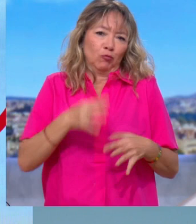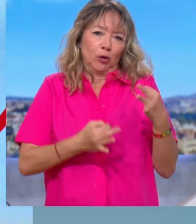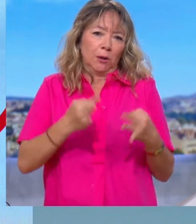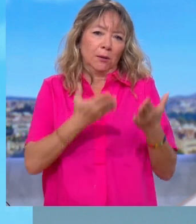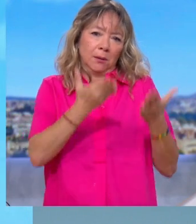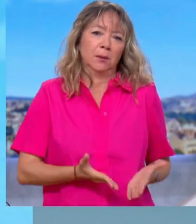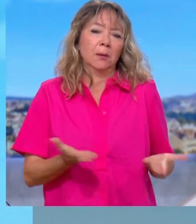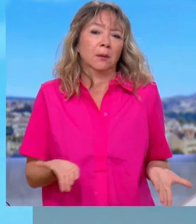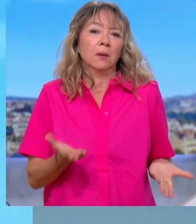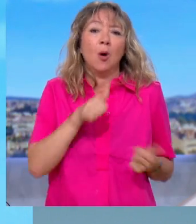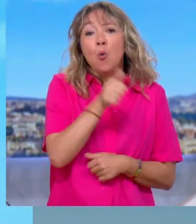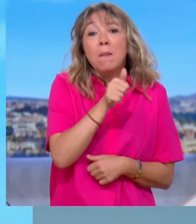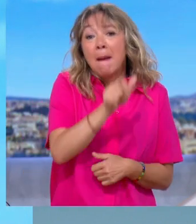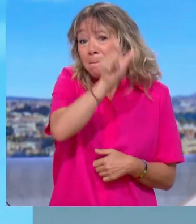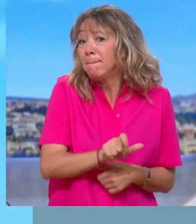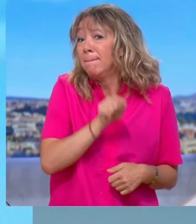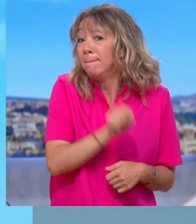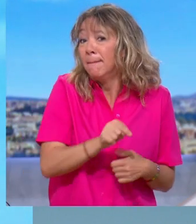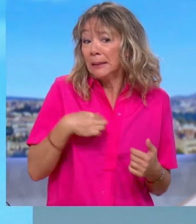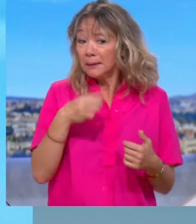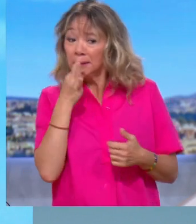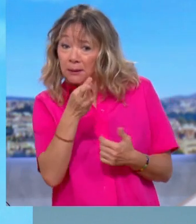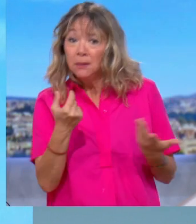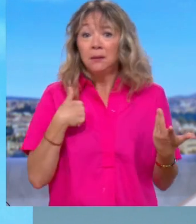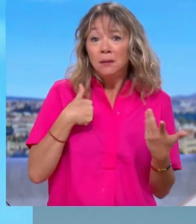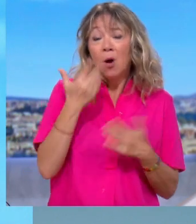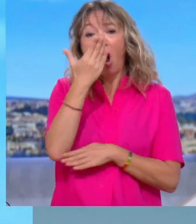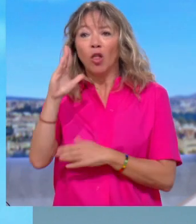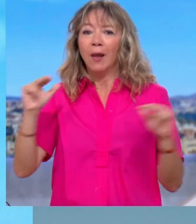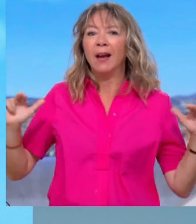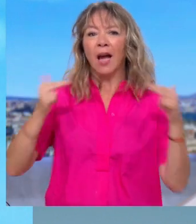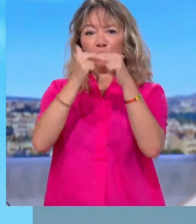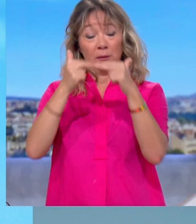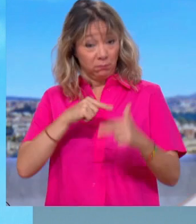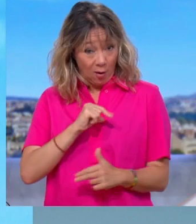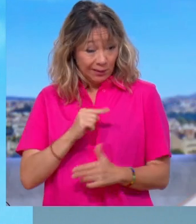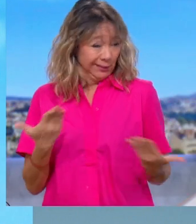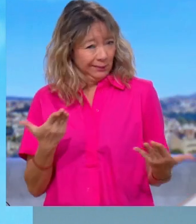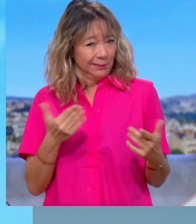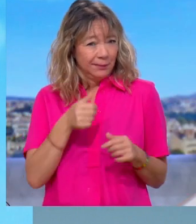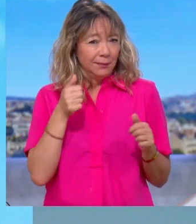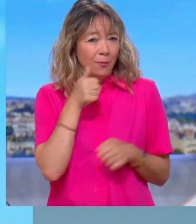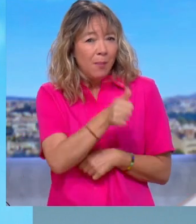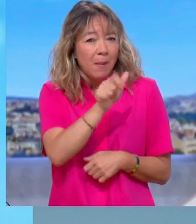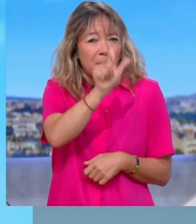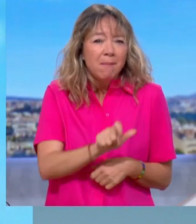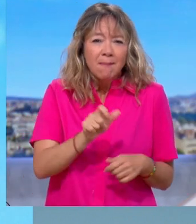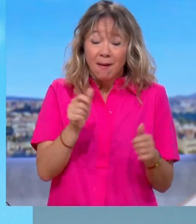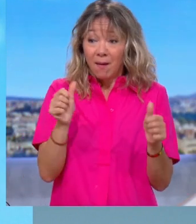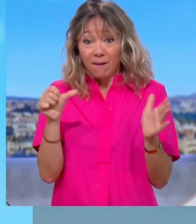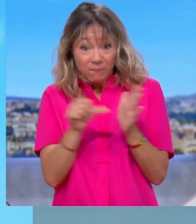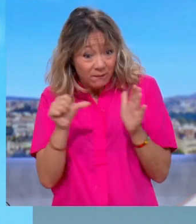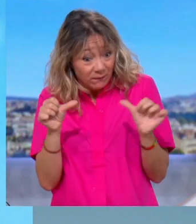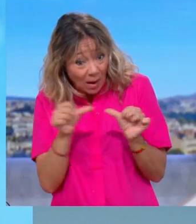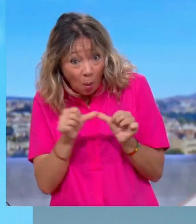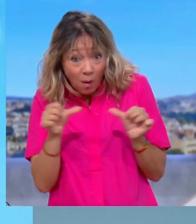il refuse de défendre la justice face à la haute hiérarchie policière ? Qu'est-ce qu'il maintient au gouvernement alors qu'il est lui-même